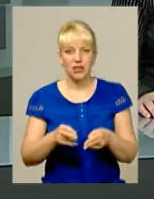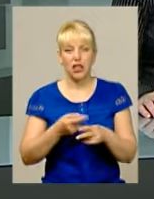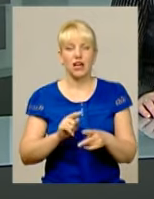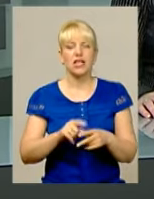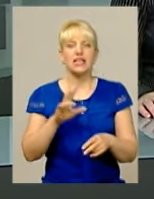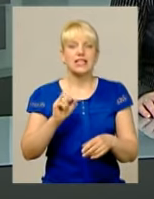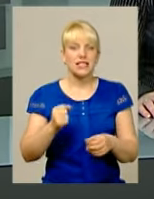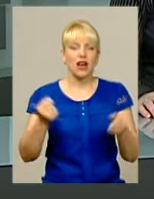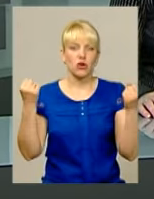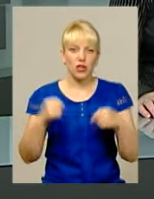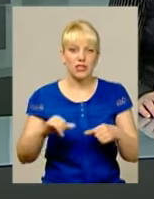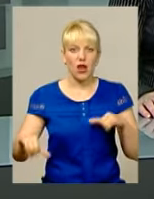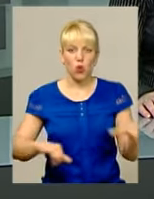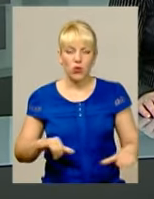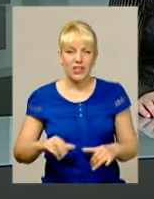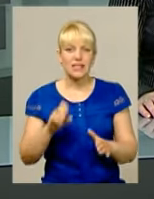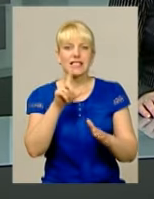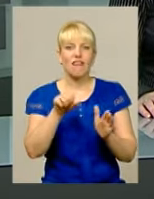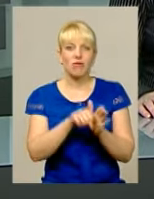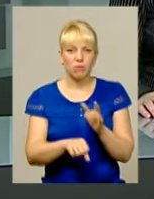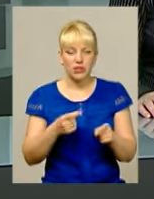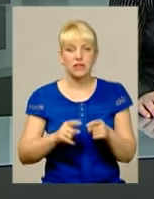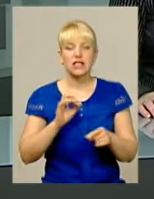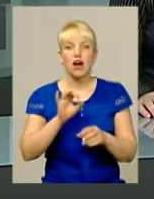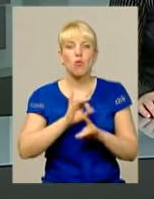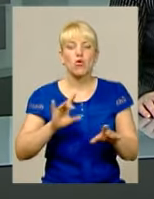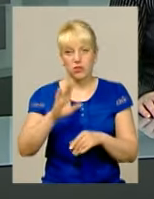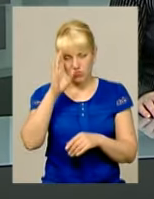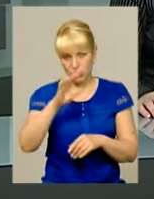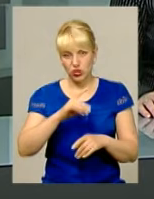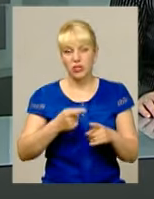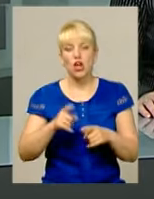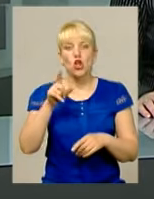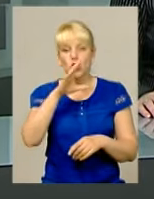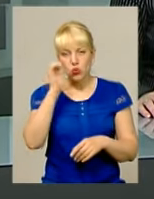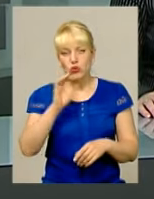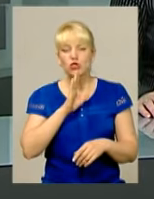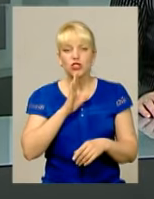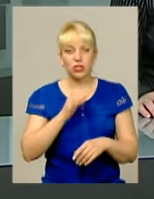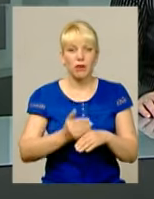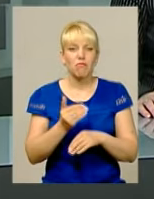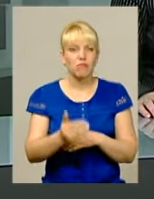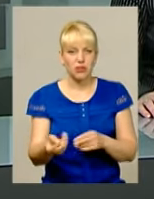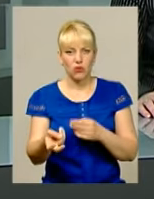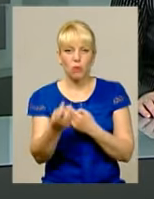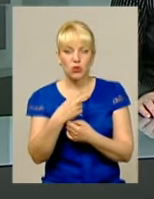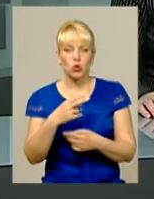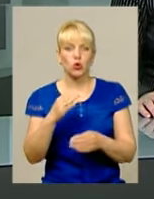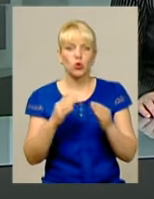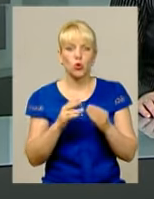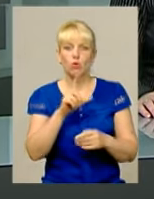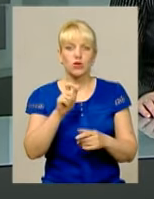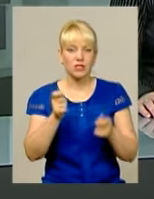хуліганство і навіть вбивство Як пояснив сам затриманий тієї ночі його дружина дуже пізно повернулася із розважального